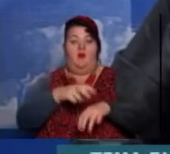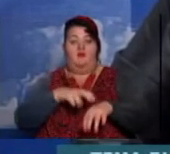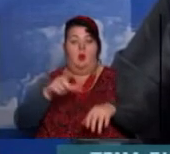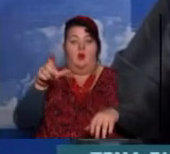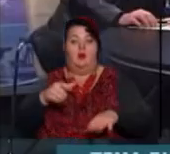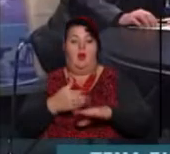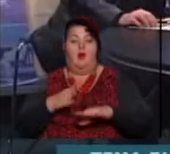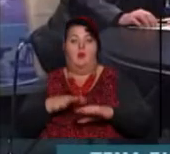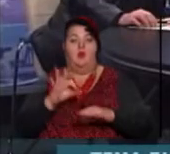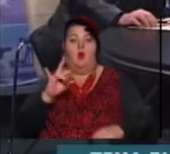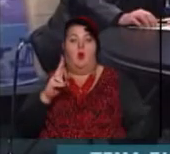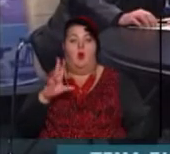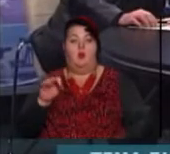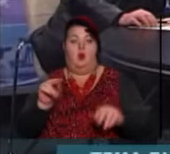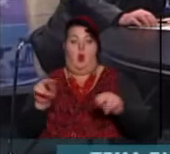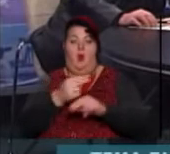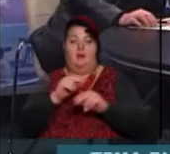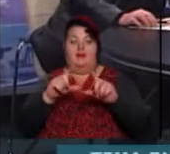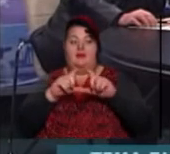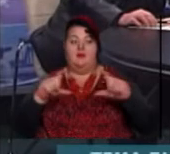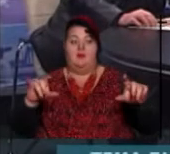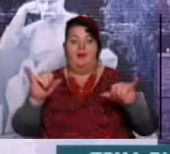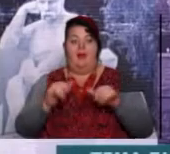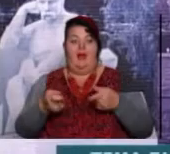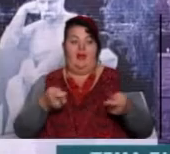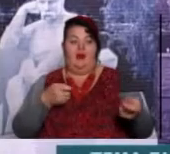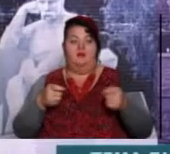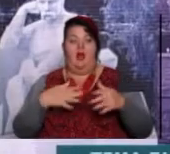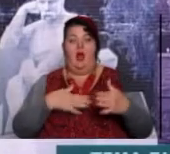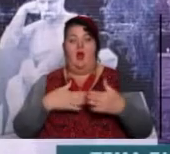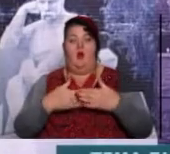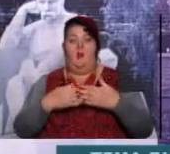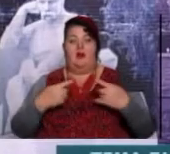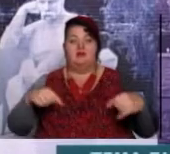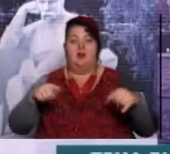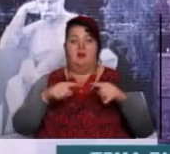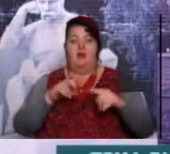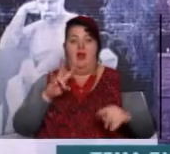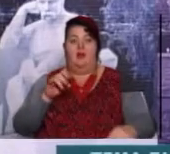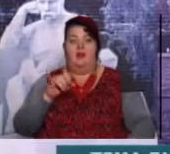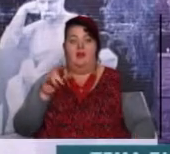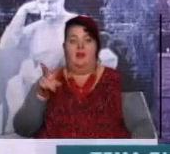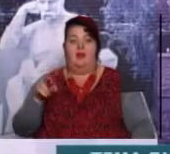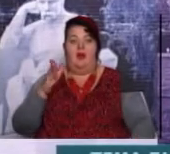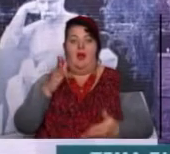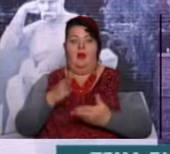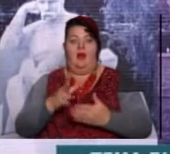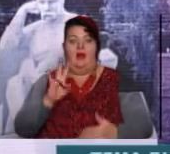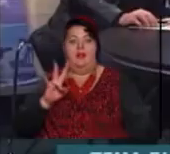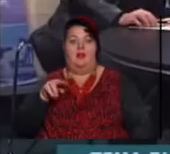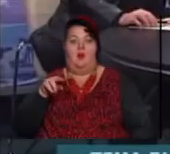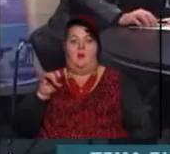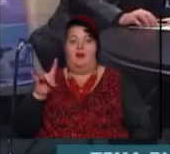онкологічного диспансеру. Вітаю. І керівником громадської організації «Надія» є Ніною Петренко.